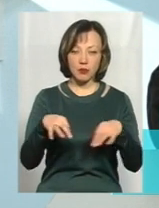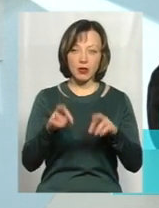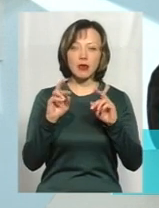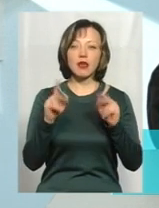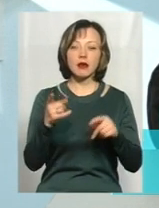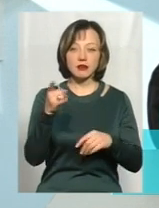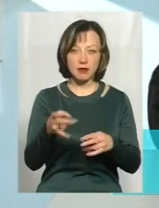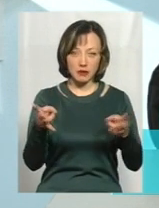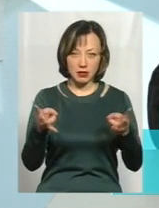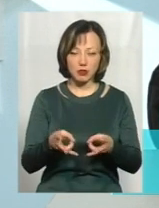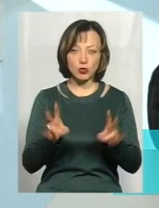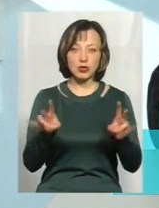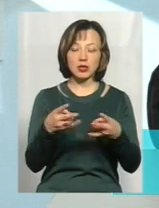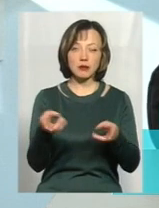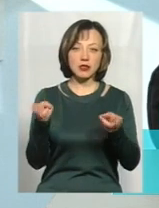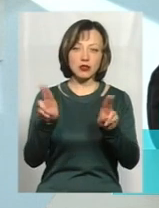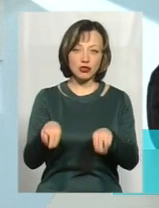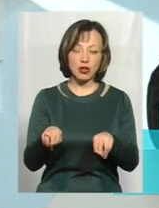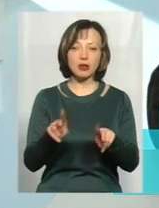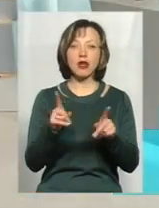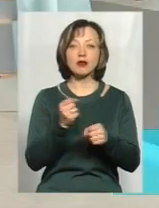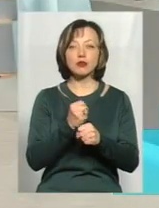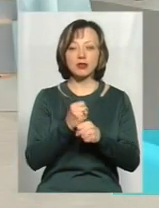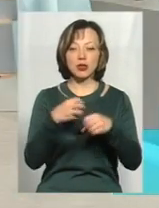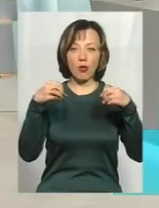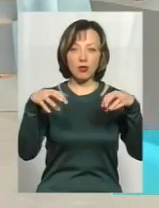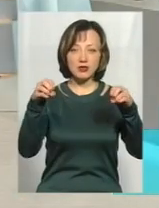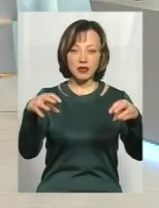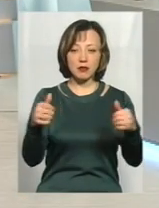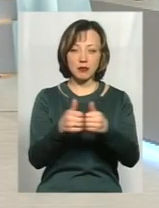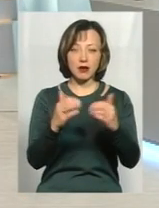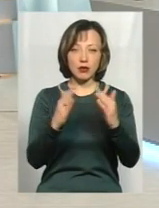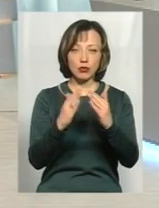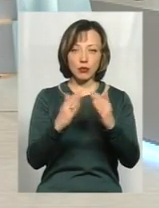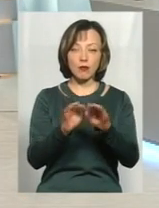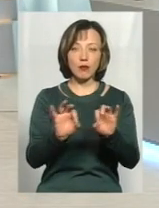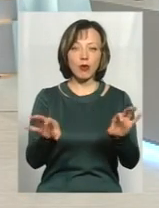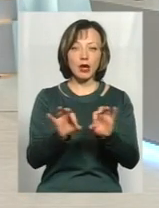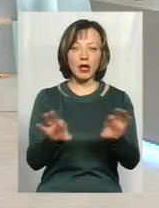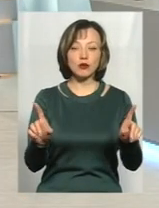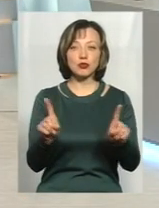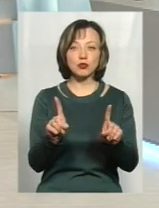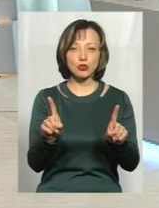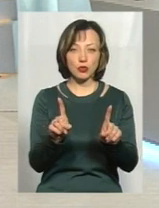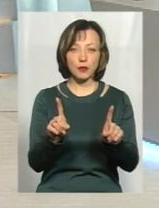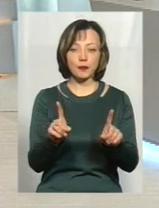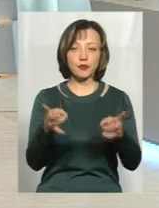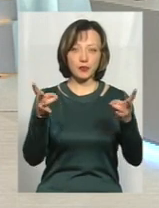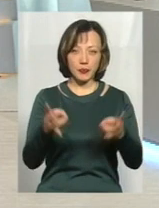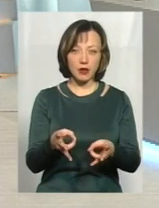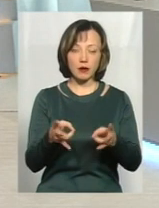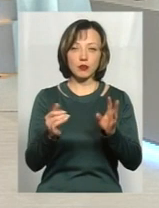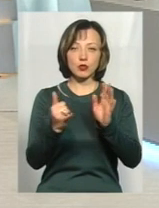як ставити, що не треба залишати, як зробити освітлення. Пояснюємо, що доцільно